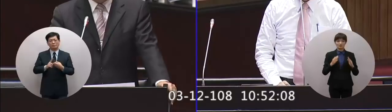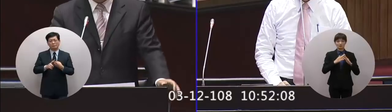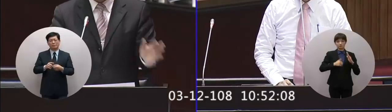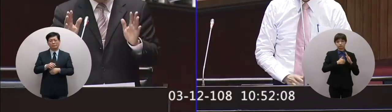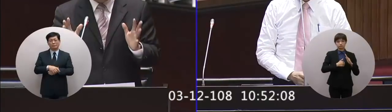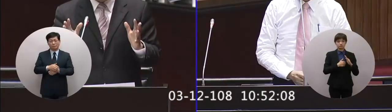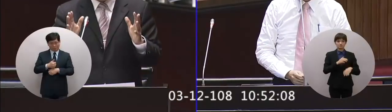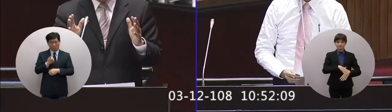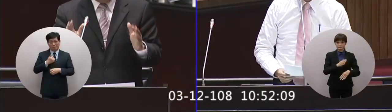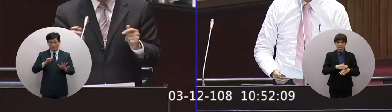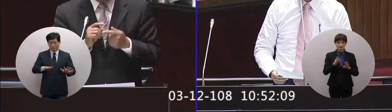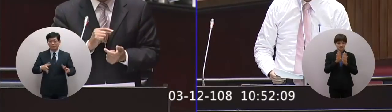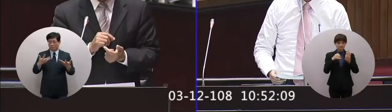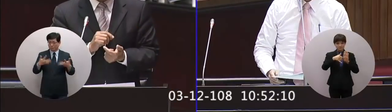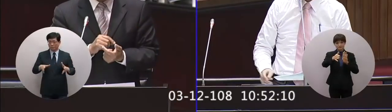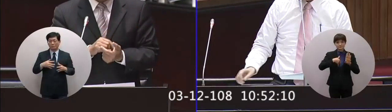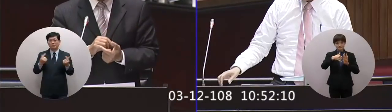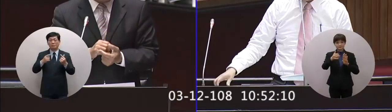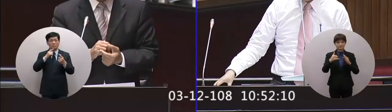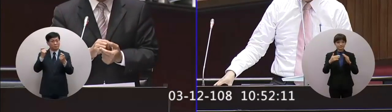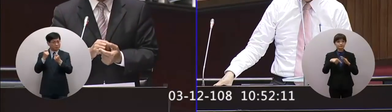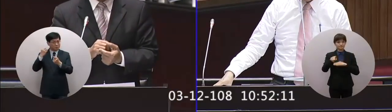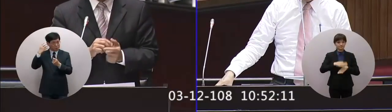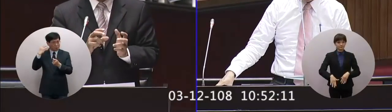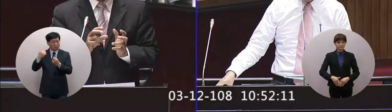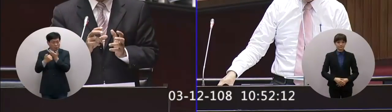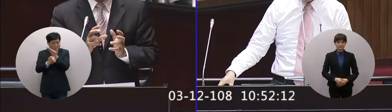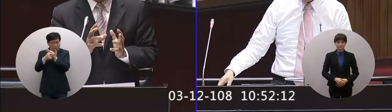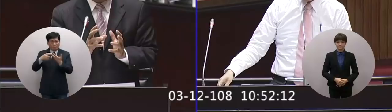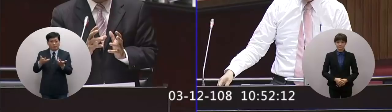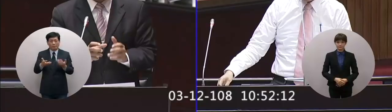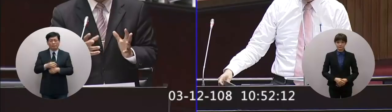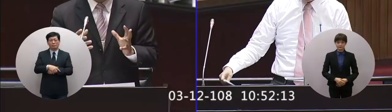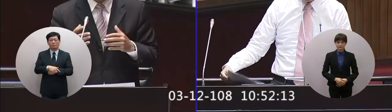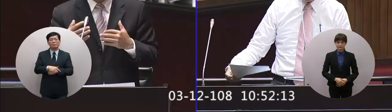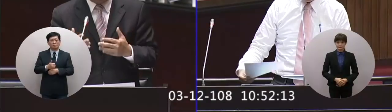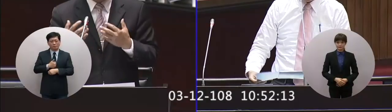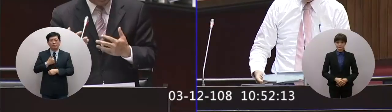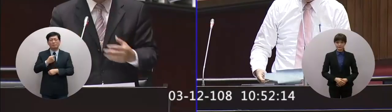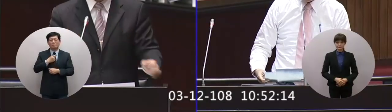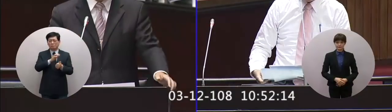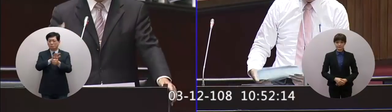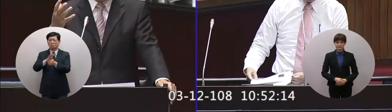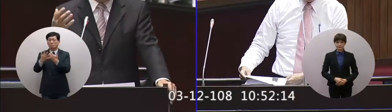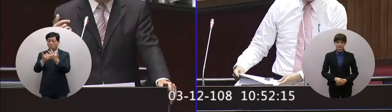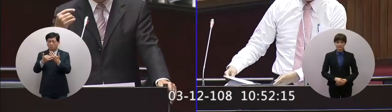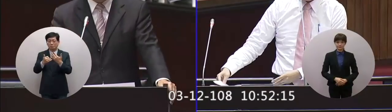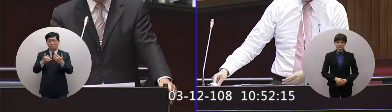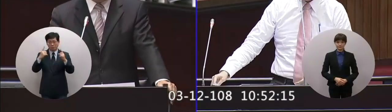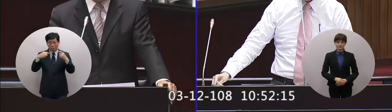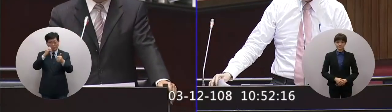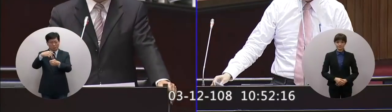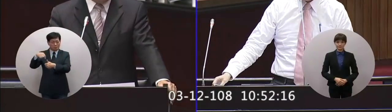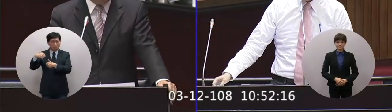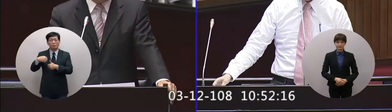跟委員報告確實有蠻多尤其對信心毒品這件事情確實要讓學生經常被